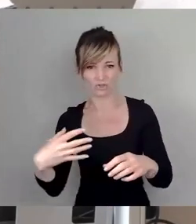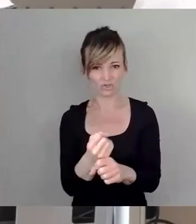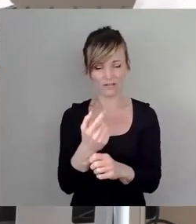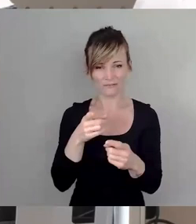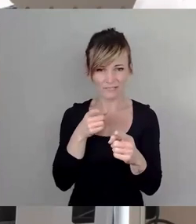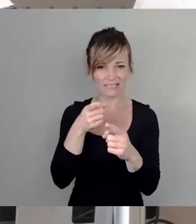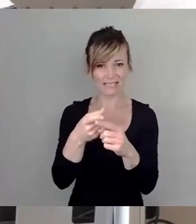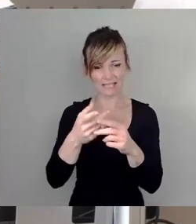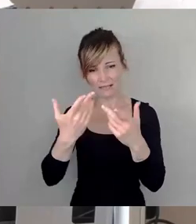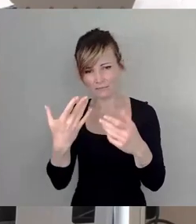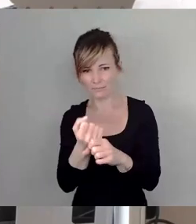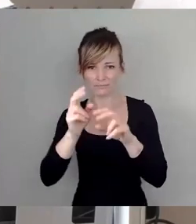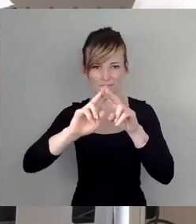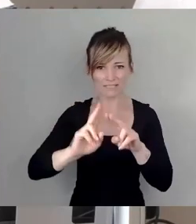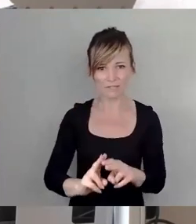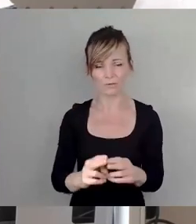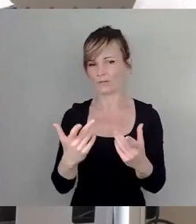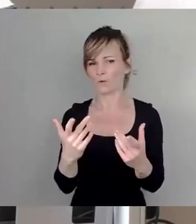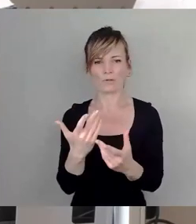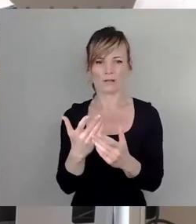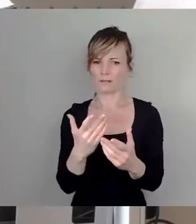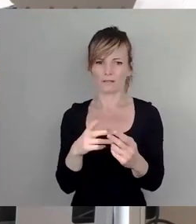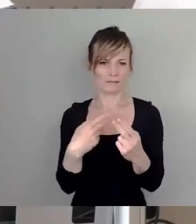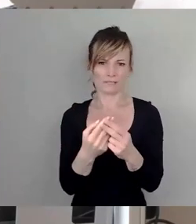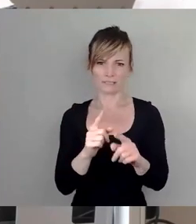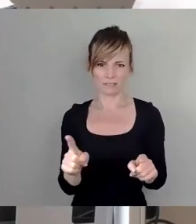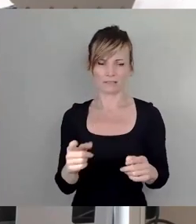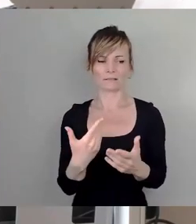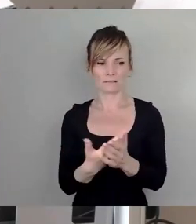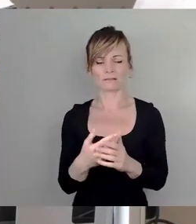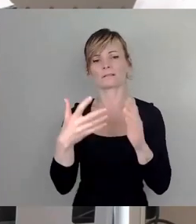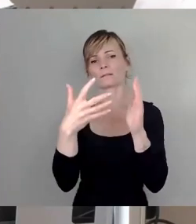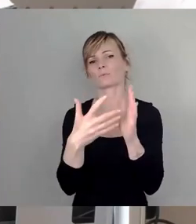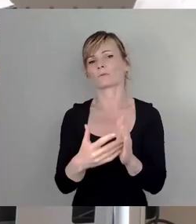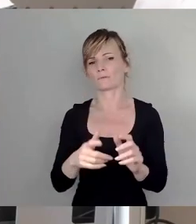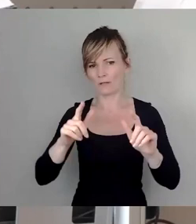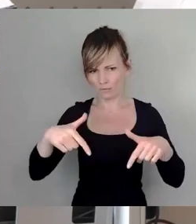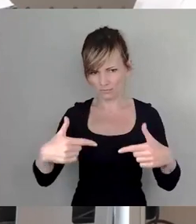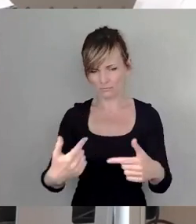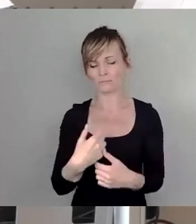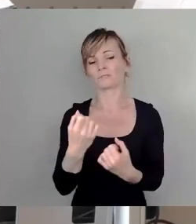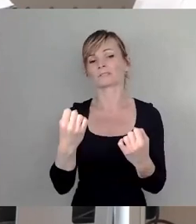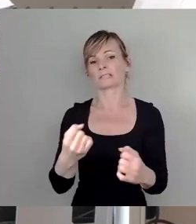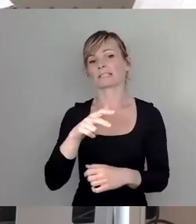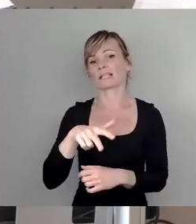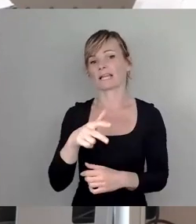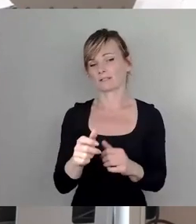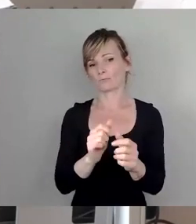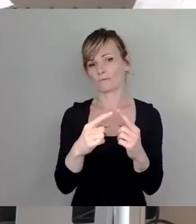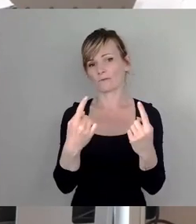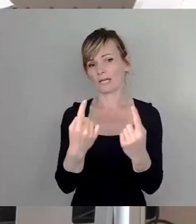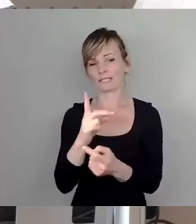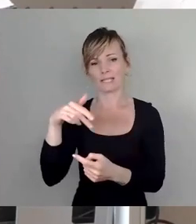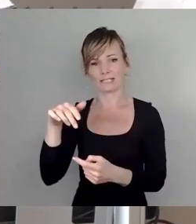Also was tun? Erstmal einen Prüfauftrag los treten. Ich bin sicher, dass die 13 Sportvereine und die beiden Hauptnutzer der DSC Volleyball,